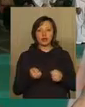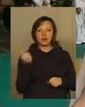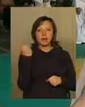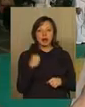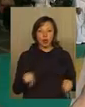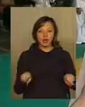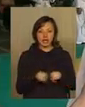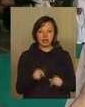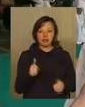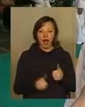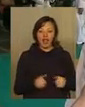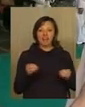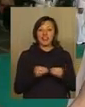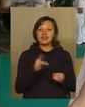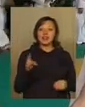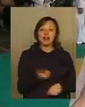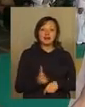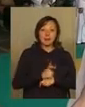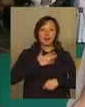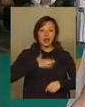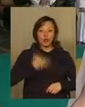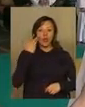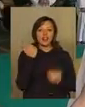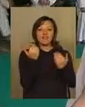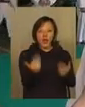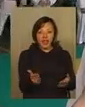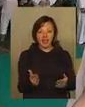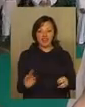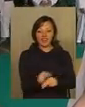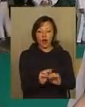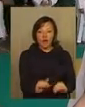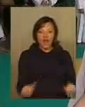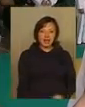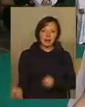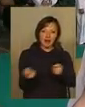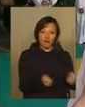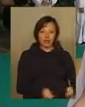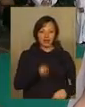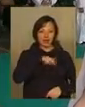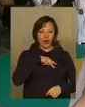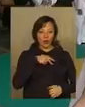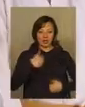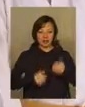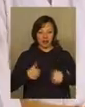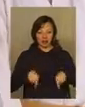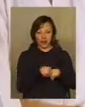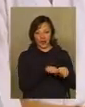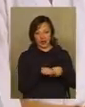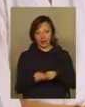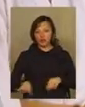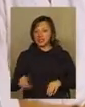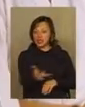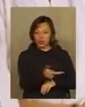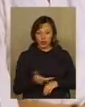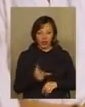перемогу на таких змаганнях, а в 10 разів приємніше, коли твої вихованці привозять нагороди з змагань такого рівня. Усі